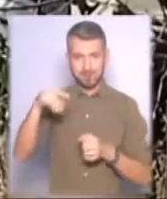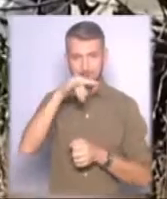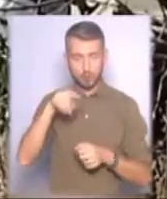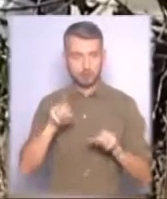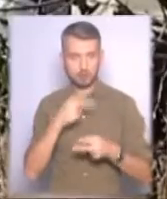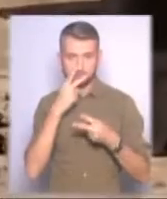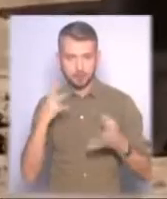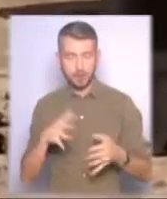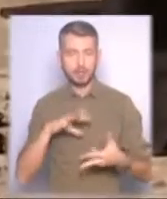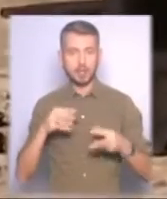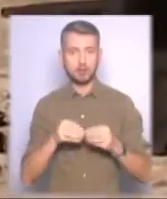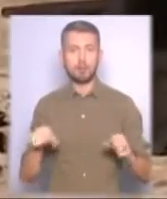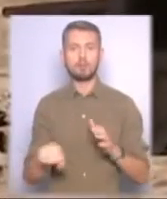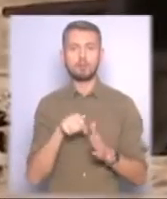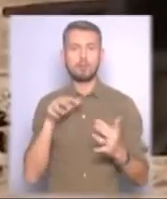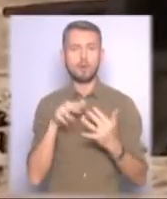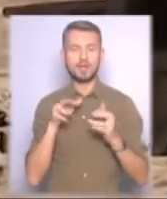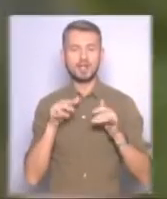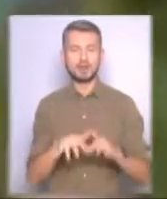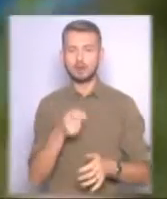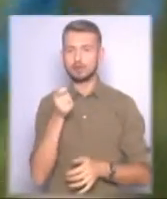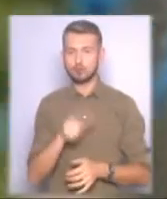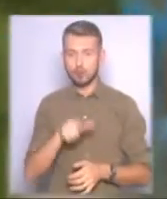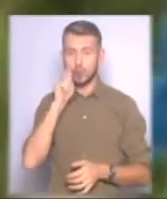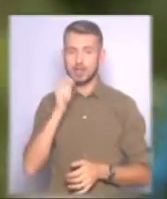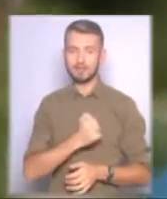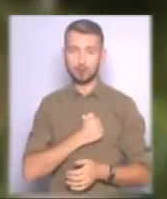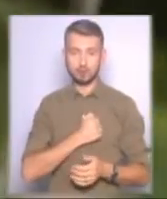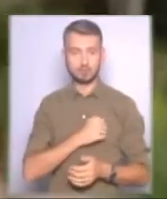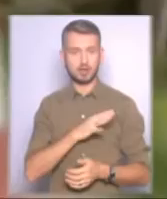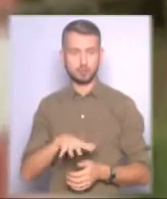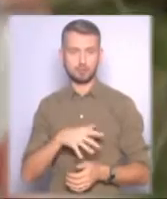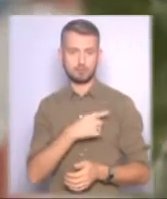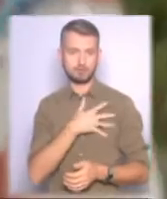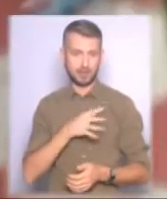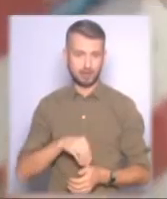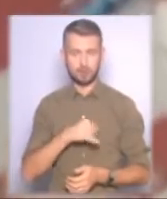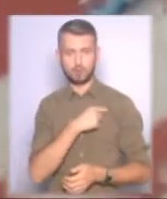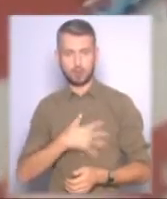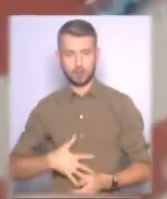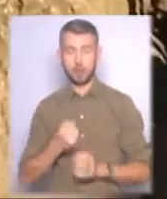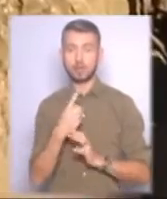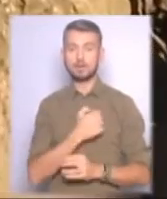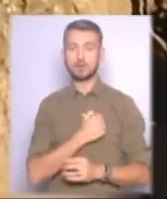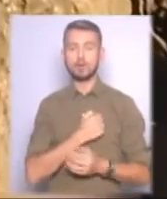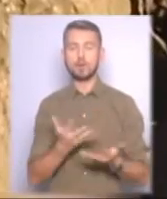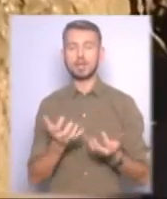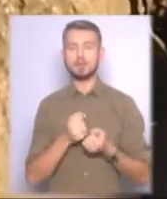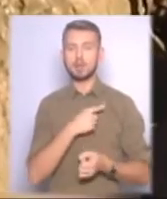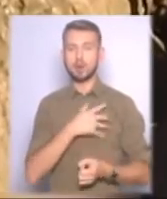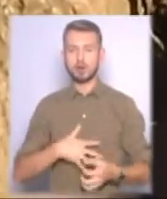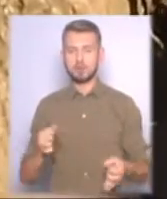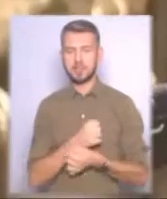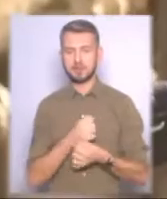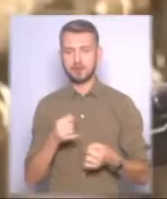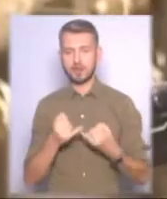бойових дій жоден український військовослужбовець не загинув і не був поранений. Водночас 11 військових отримали поранення, підірвавшись